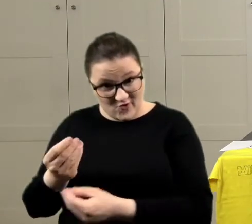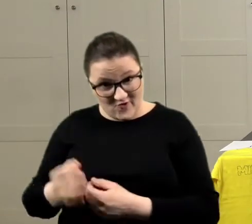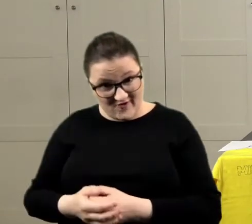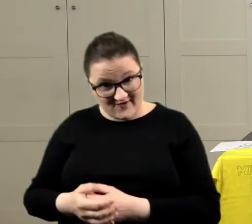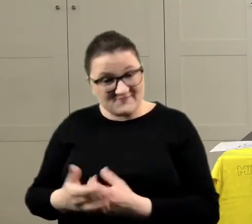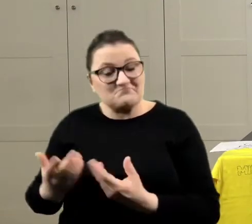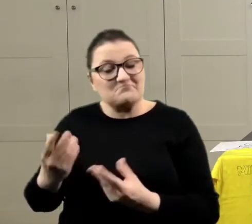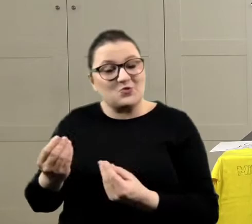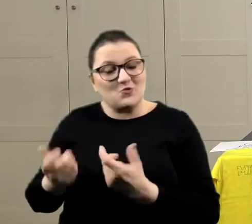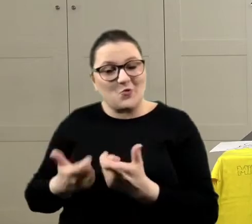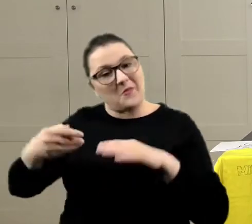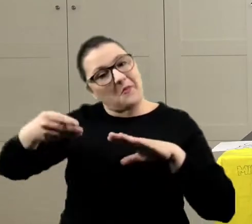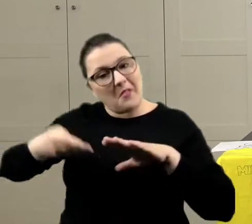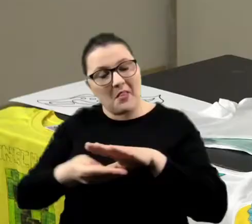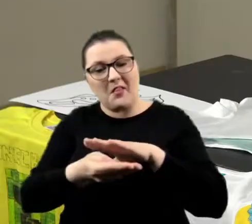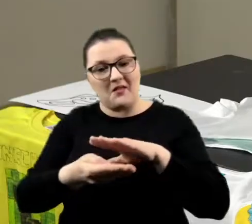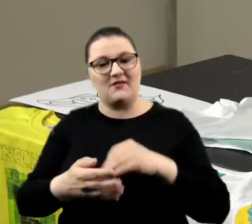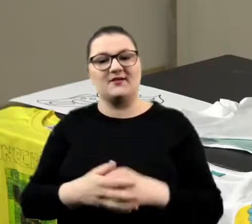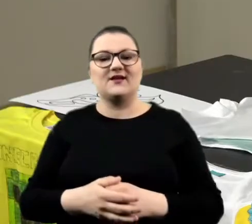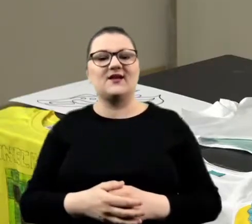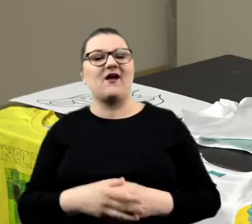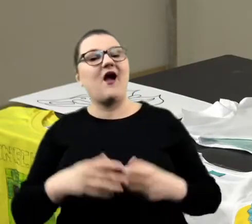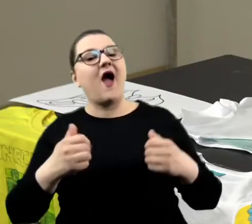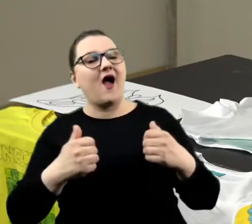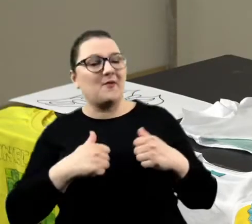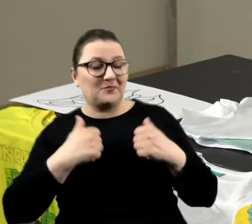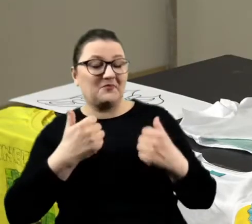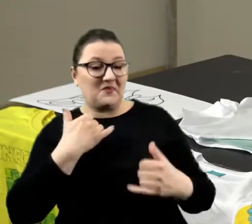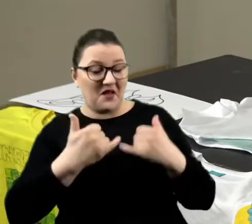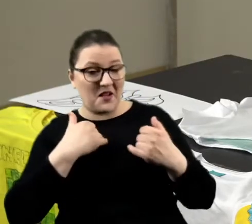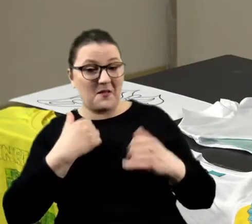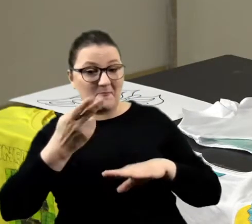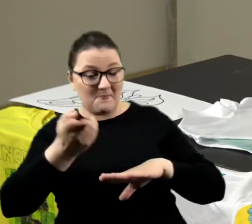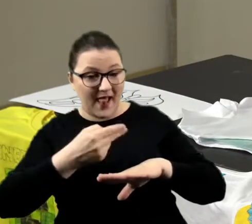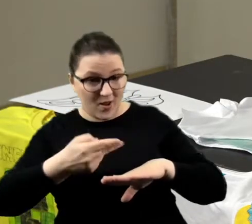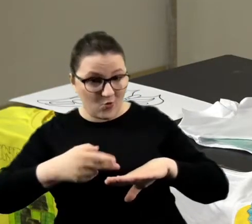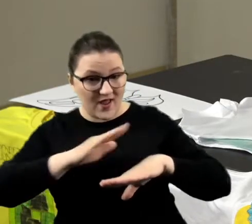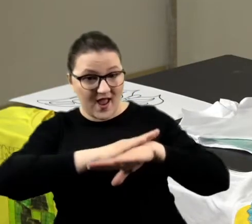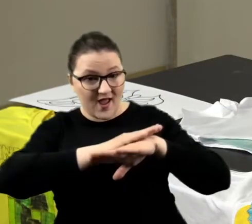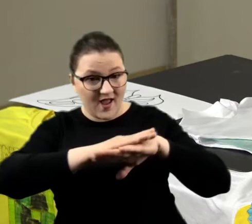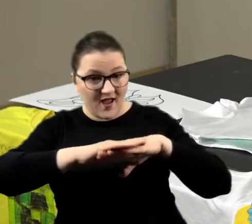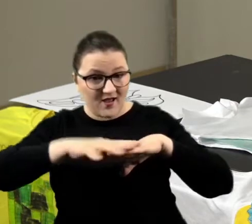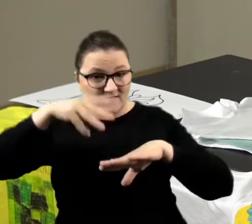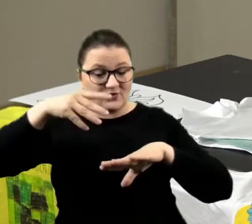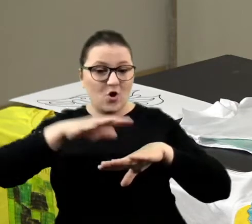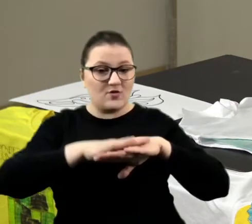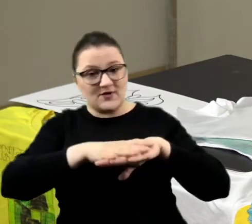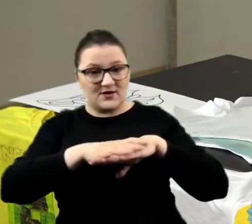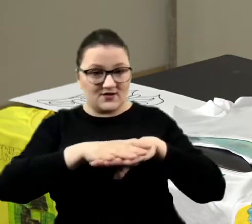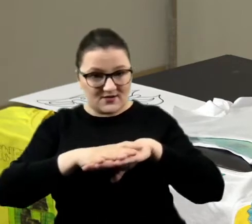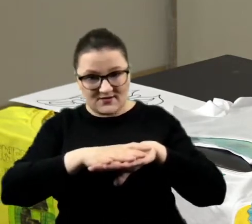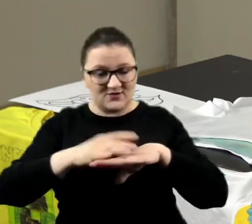po co to robimy? Po to, żeby jak malujemy, to żeby ona się tak nie ruszała.